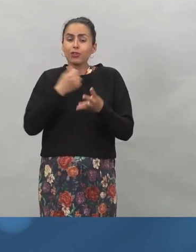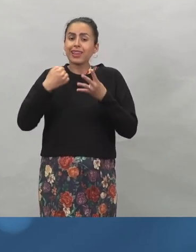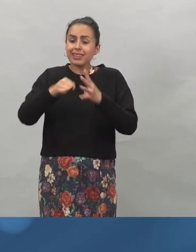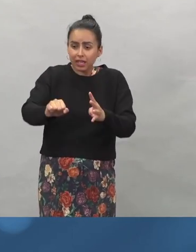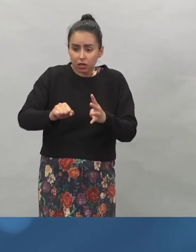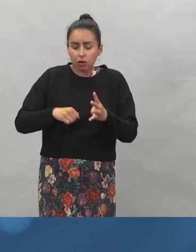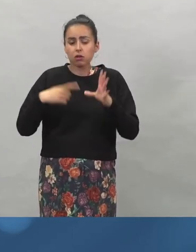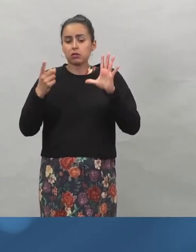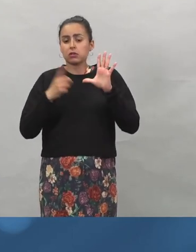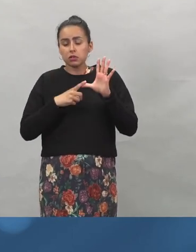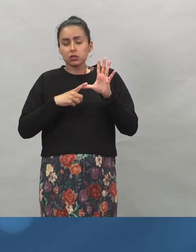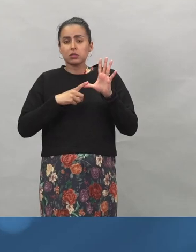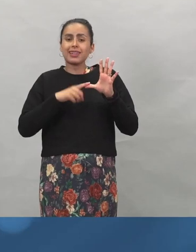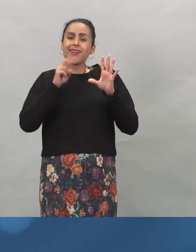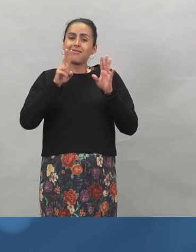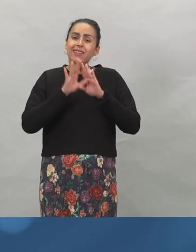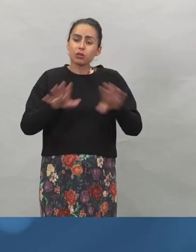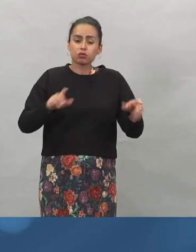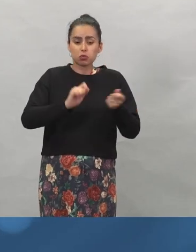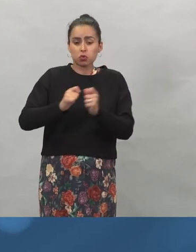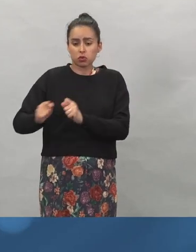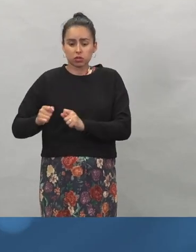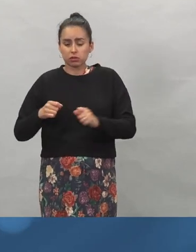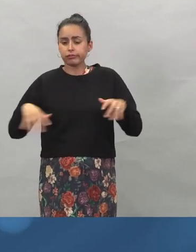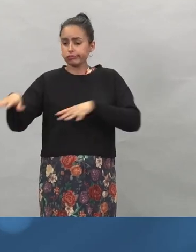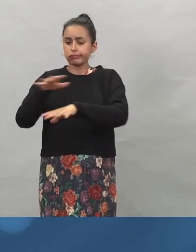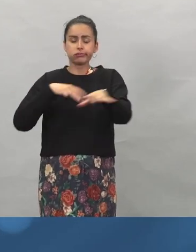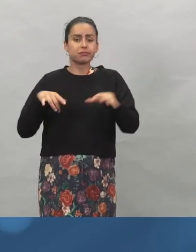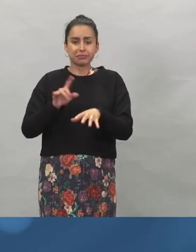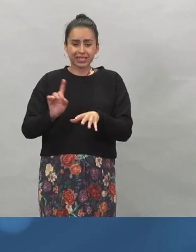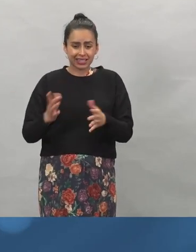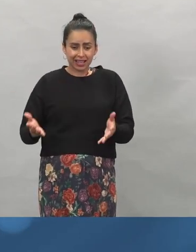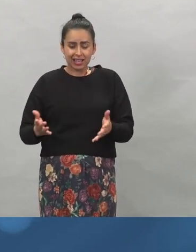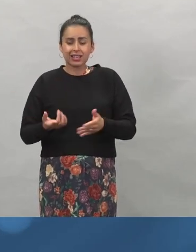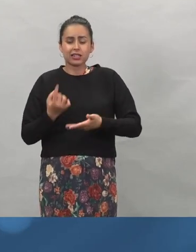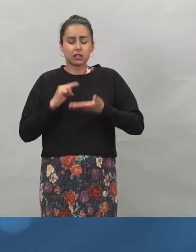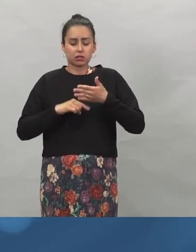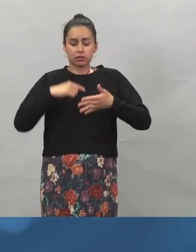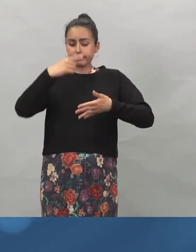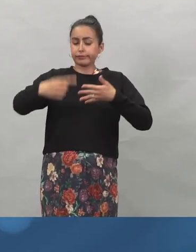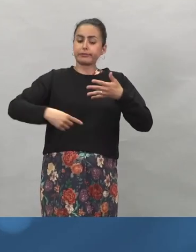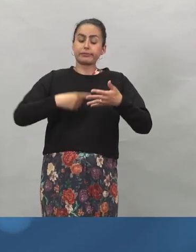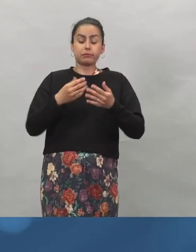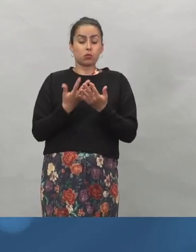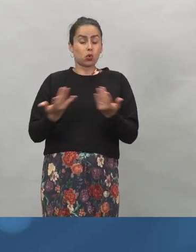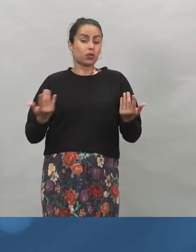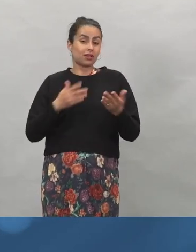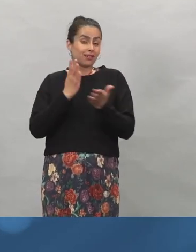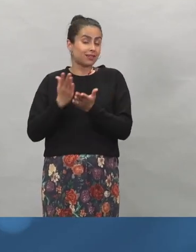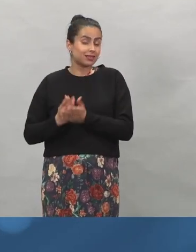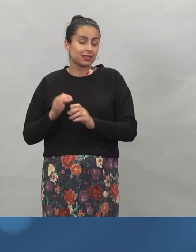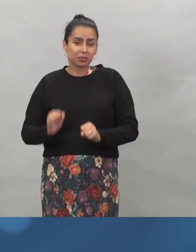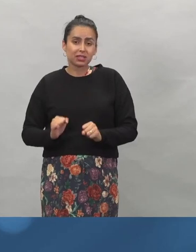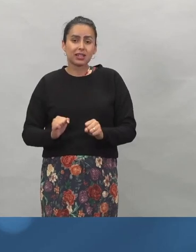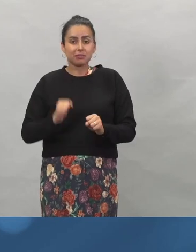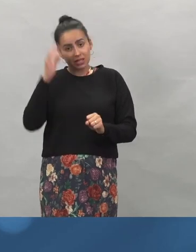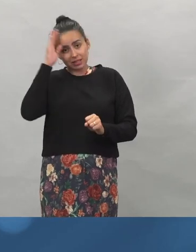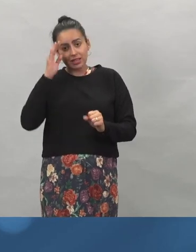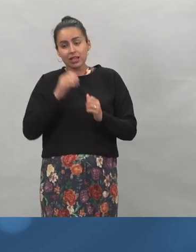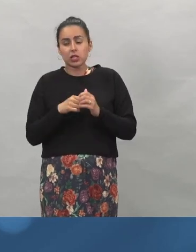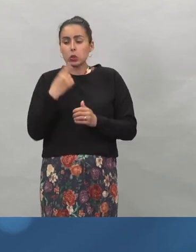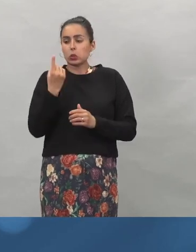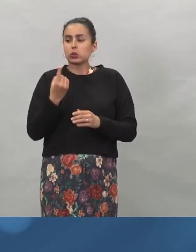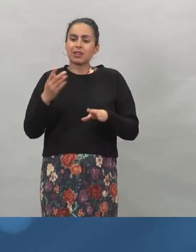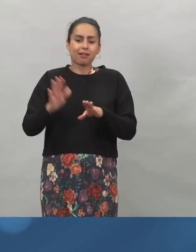variantit, virusmuunnokset, on liikenteessä. Että varmaan sellaista yksittäistä kattavuuslukua ei voi antaa, vaan se on